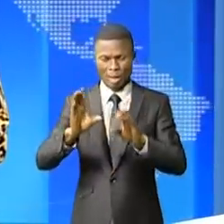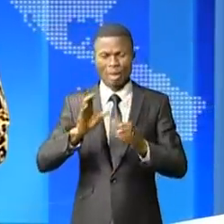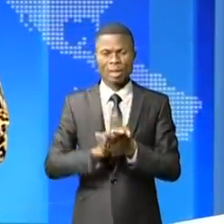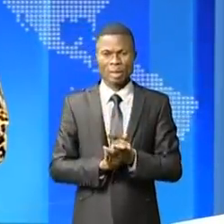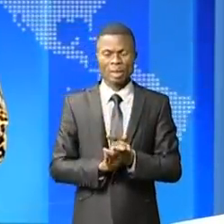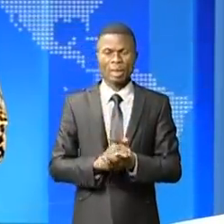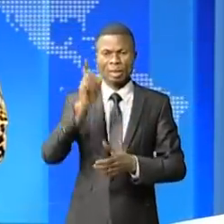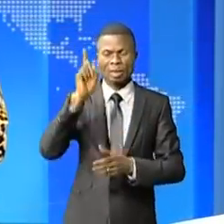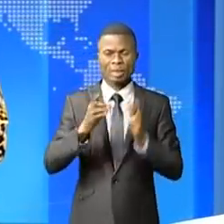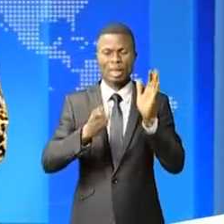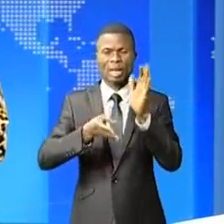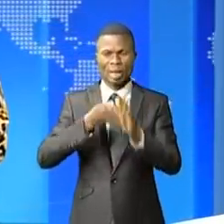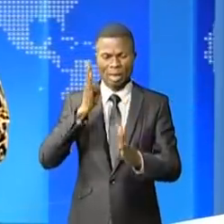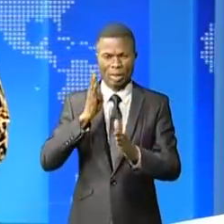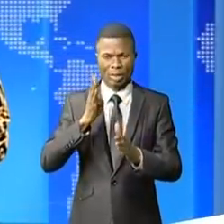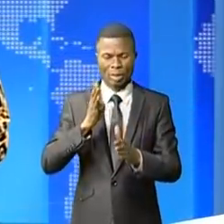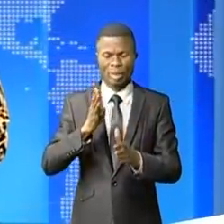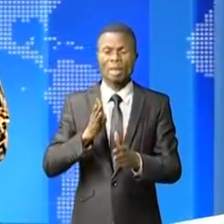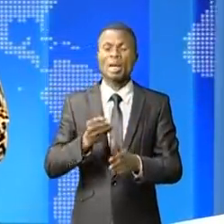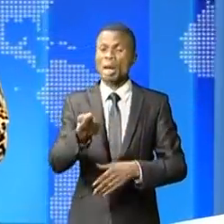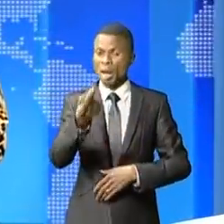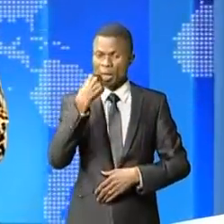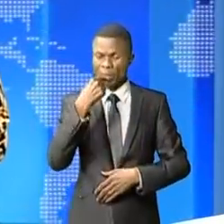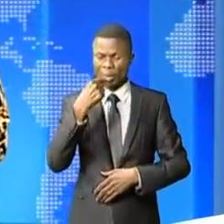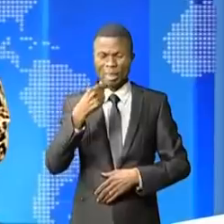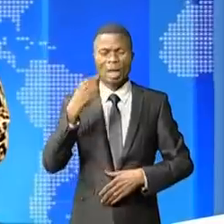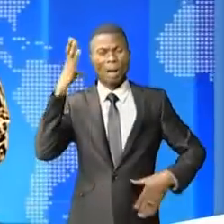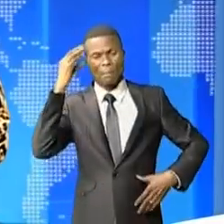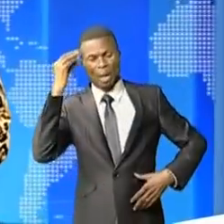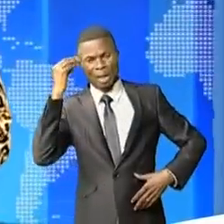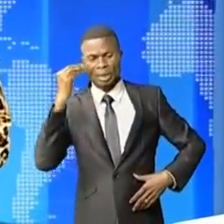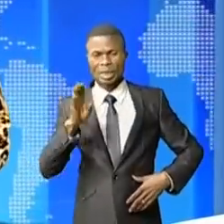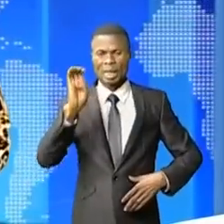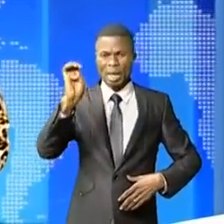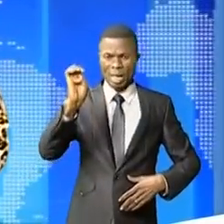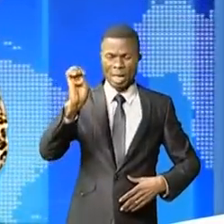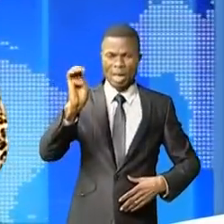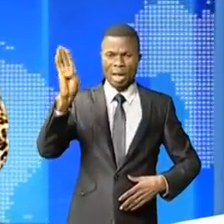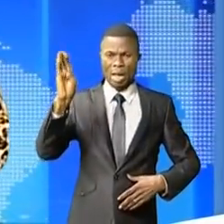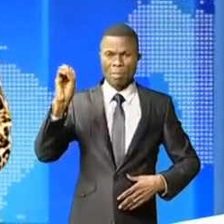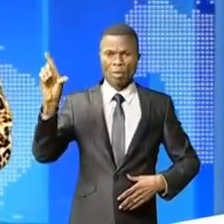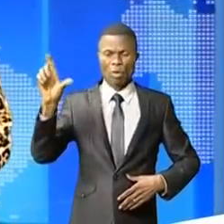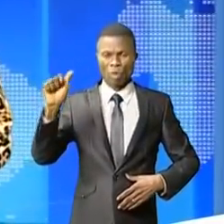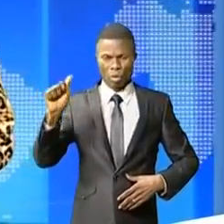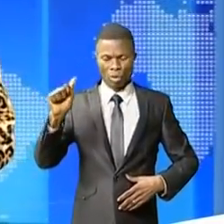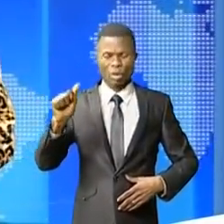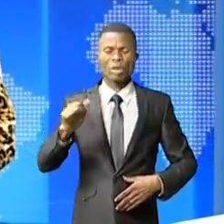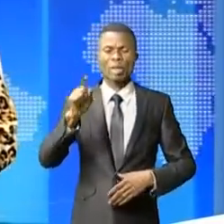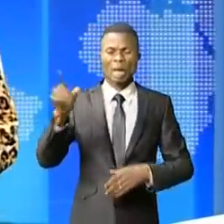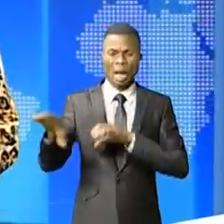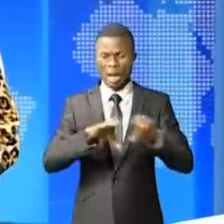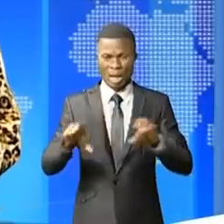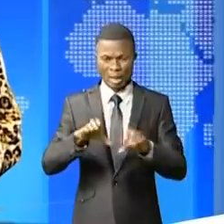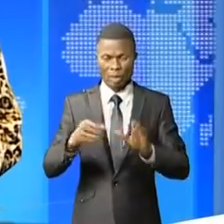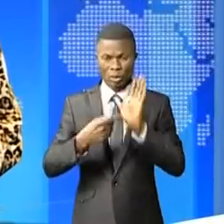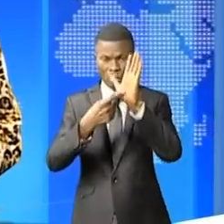comme traitement de la maladie à virus Ebola. C'est l'œuvre du professeur Jean-Jacques Mouyembe Tanfoum. La cérémonie